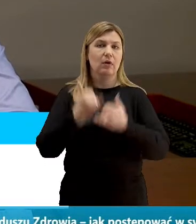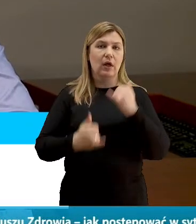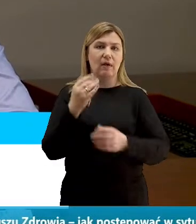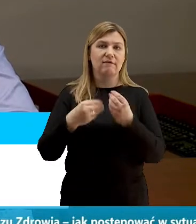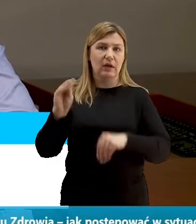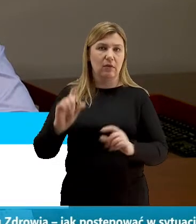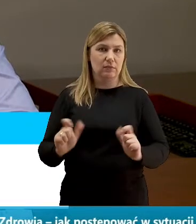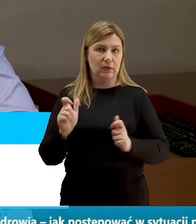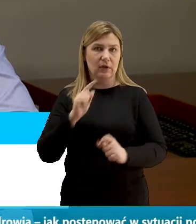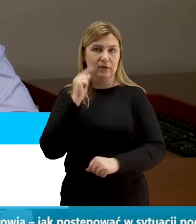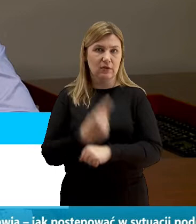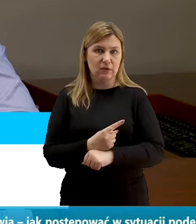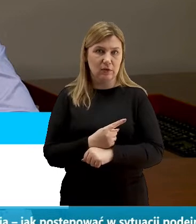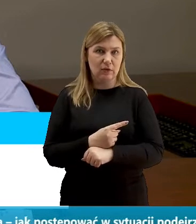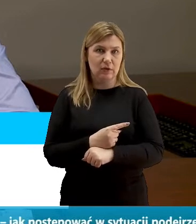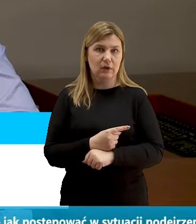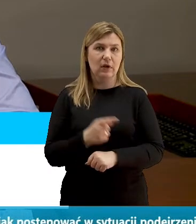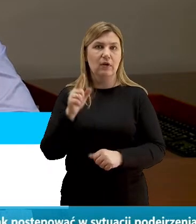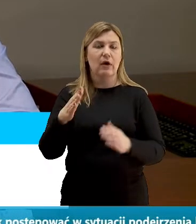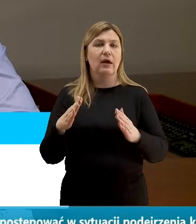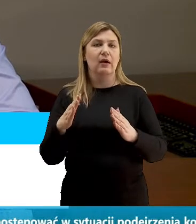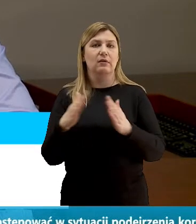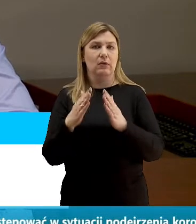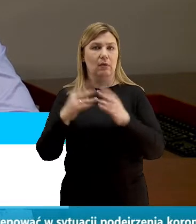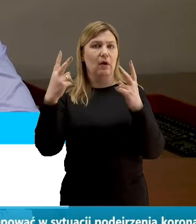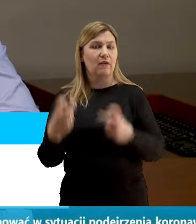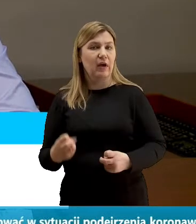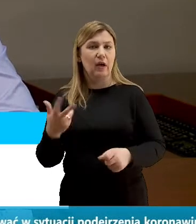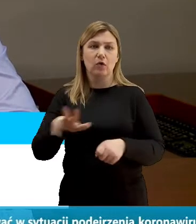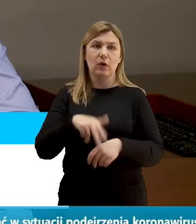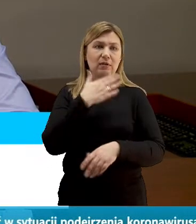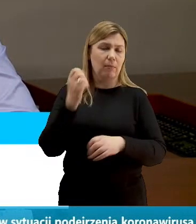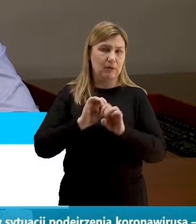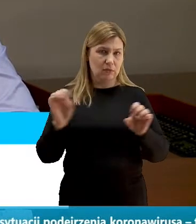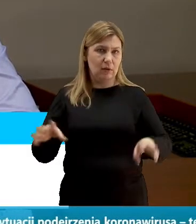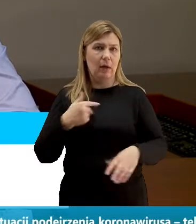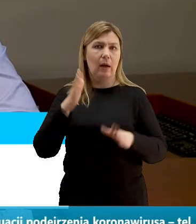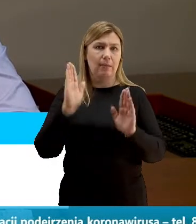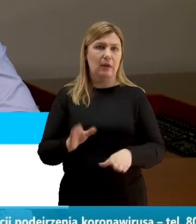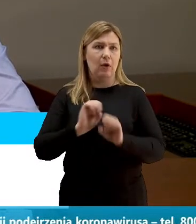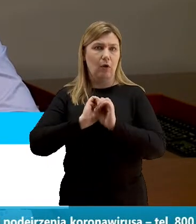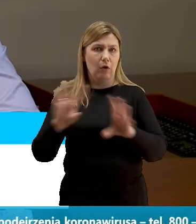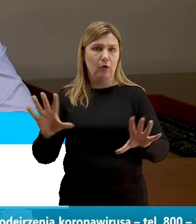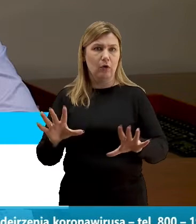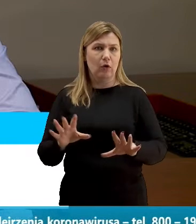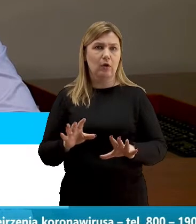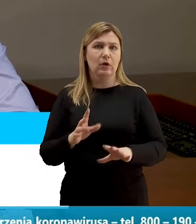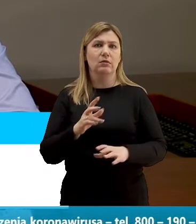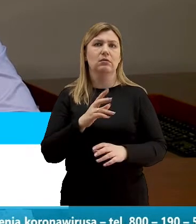zdecydowanych, że na kwarantannie było osoby, które nie są zarażone, wówczas one oczywiście będą traktowane jak każdy odpad